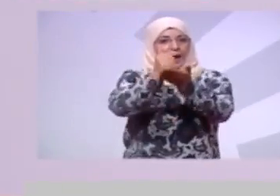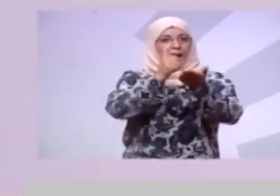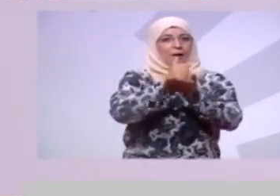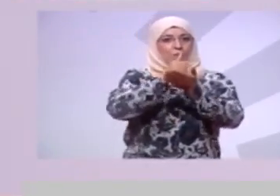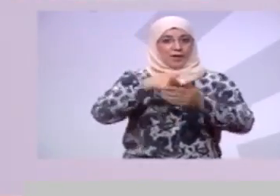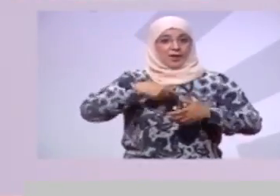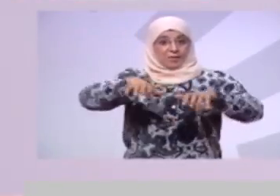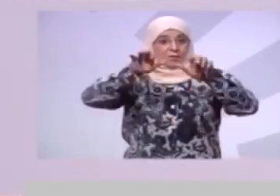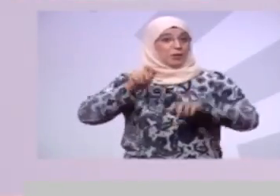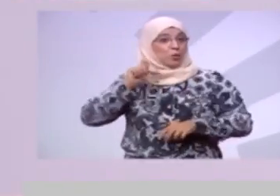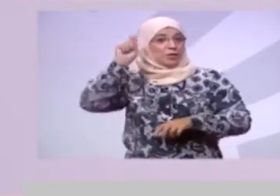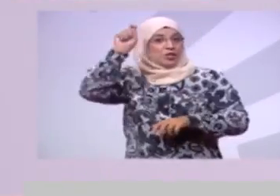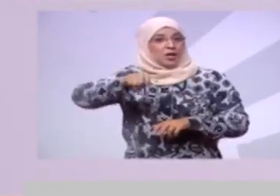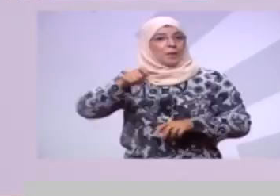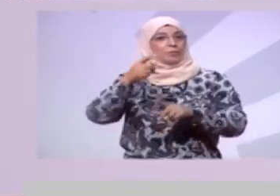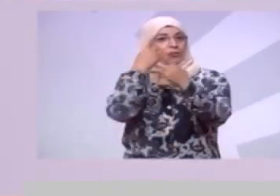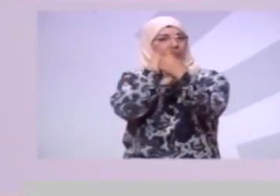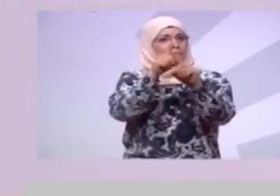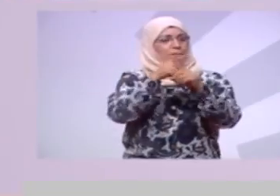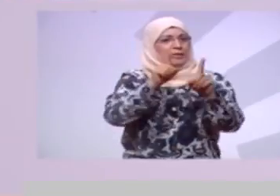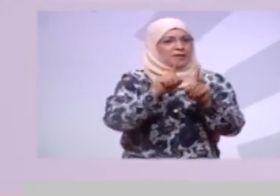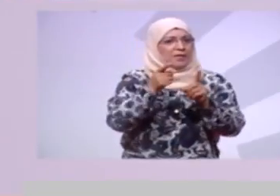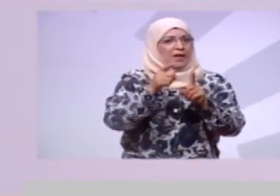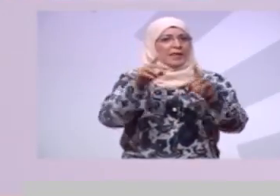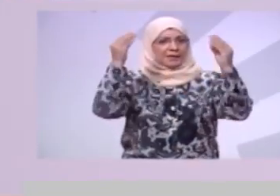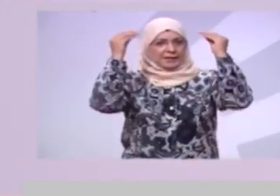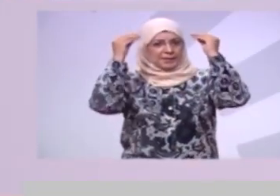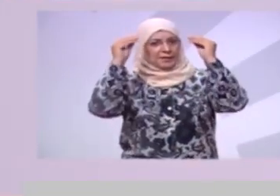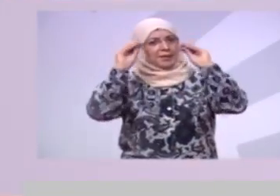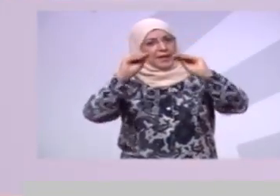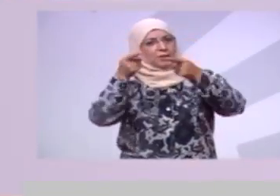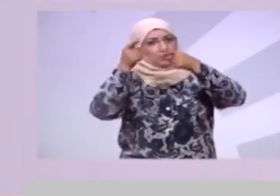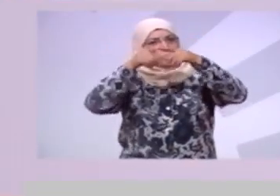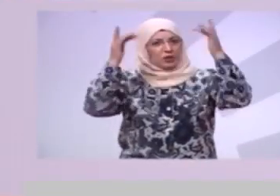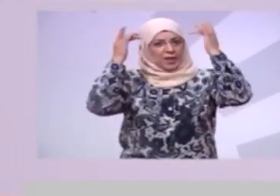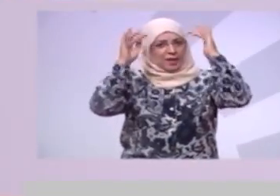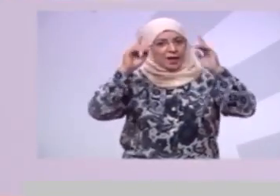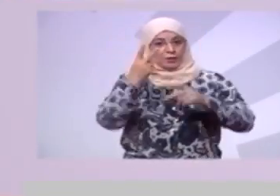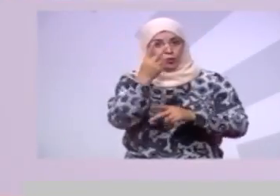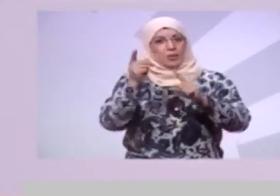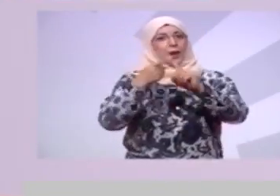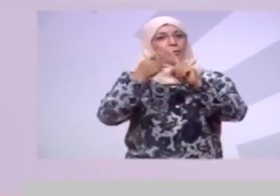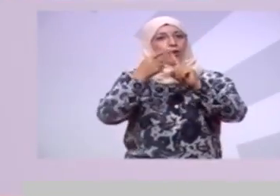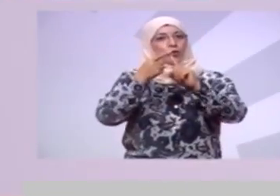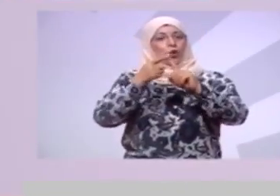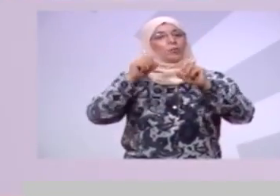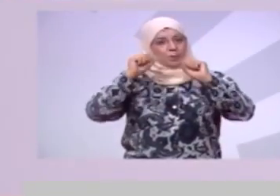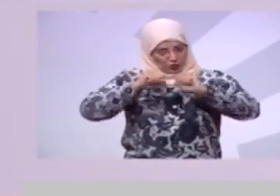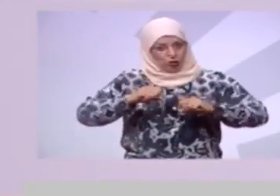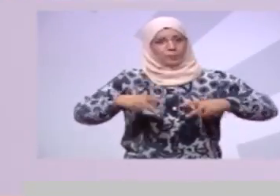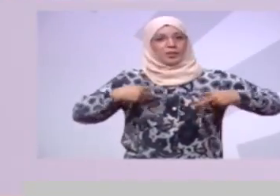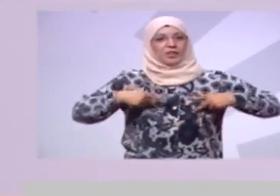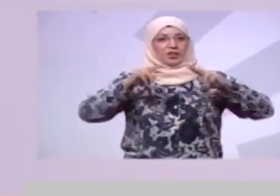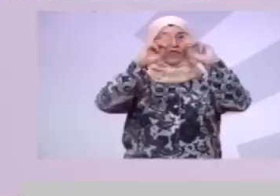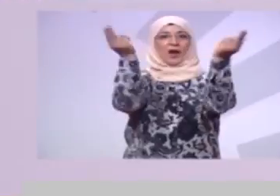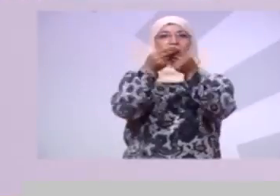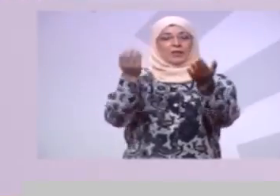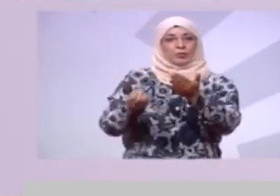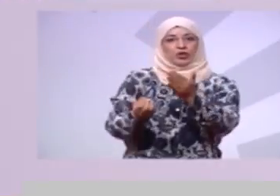نواب الشعب بش ندافع على التعليم والثقافة اللي من غيرهم من أجموش نقدمه ونعيشه في عالم جديد أنت على غيفوليشون يماغيك